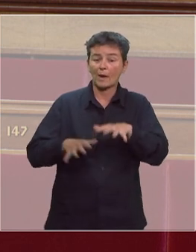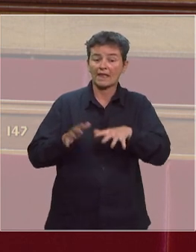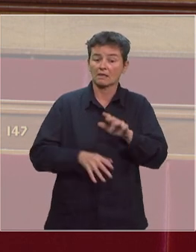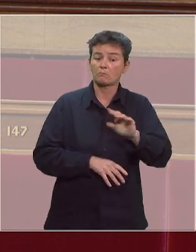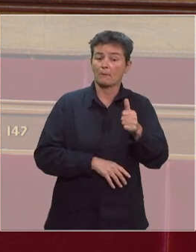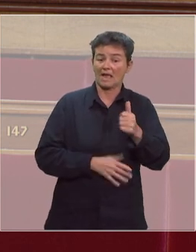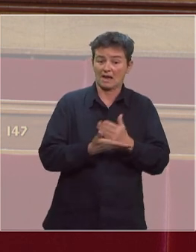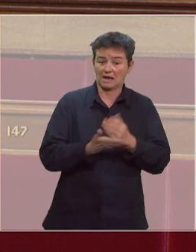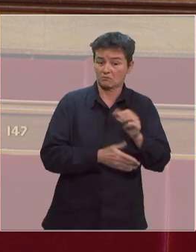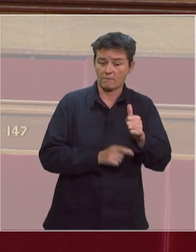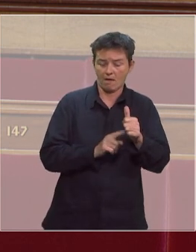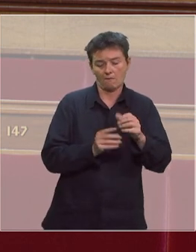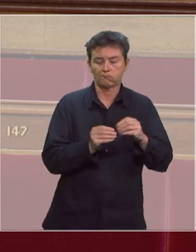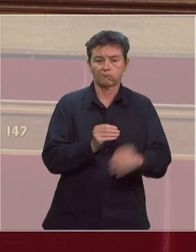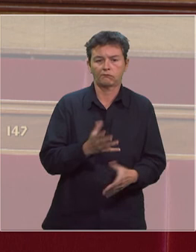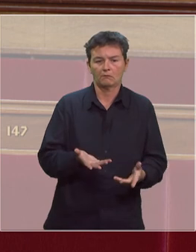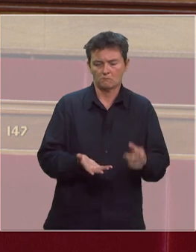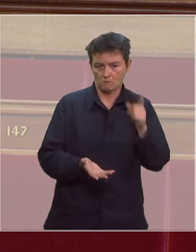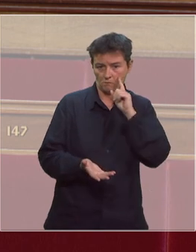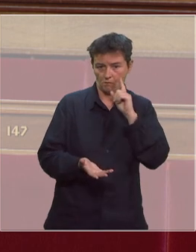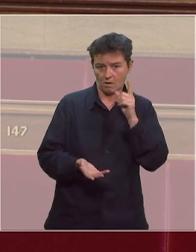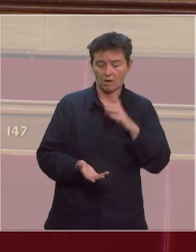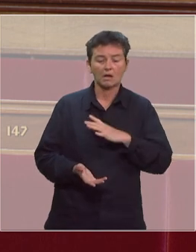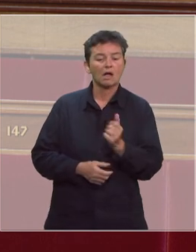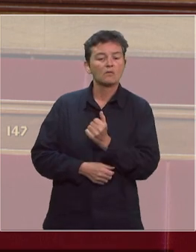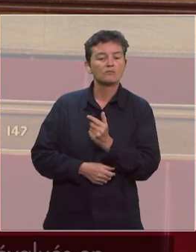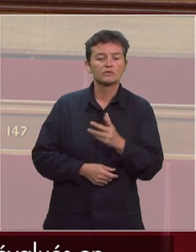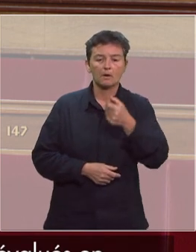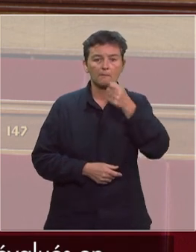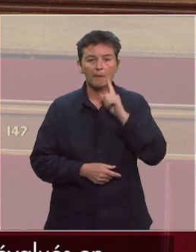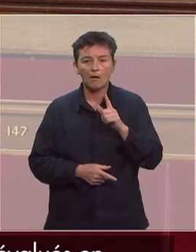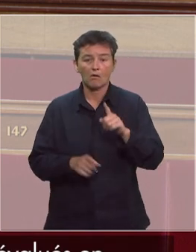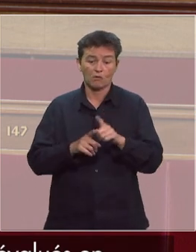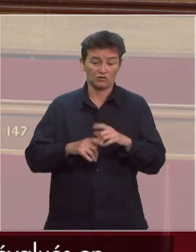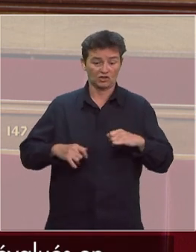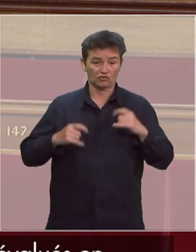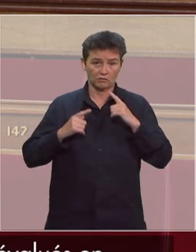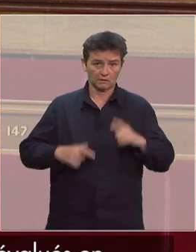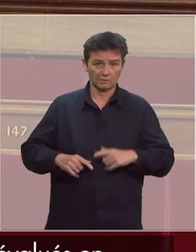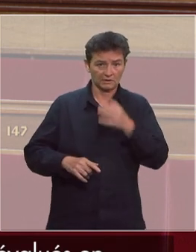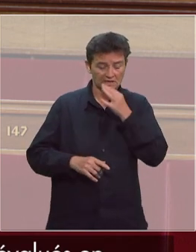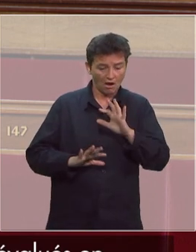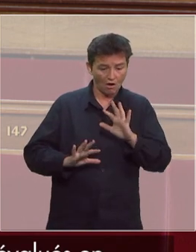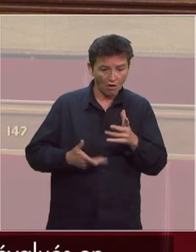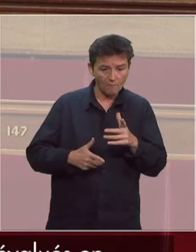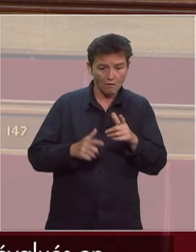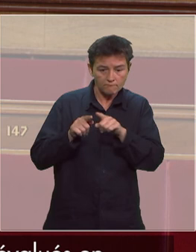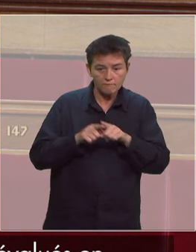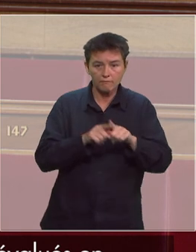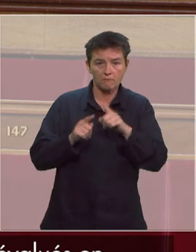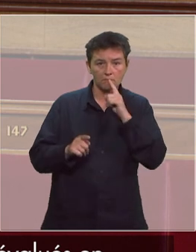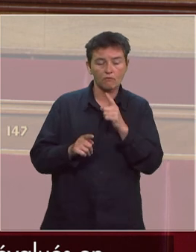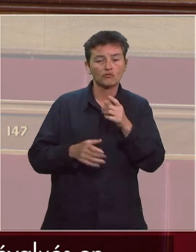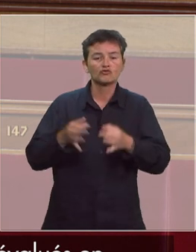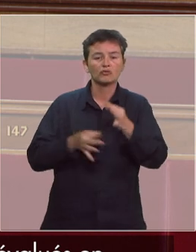en compte enfin de nombreux parents et lycéens s'interrogent quant au jury d'harmonisation et à l'octroi des mentions